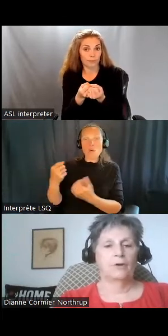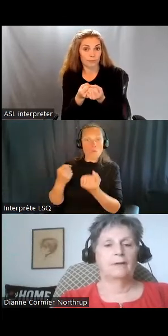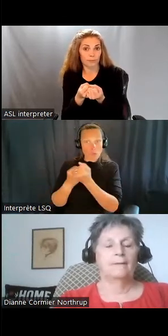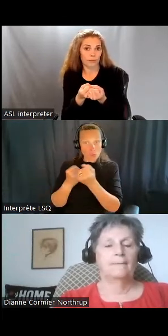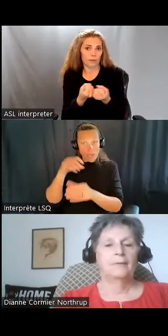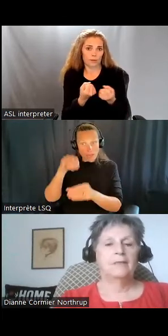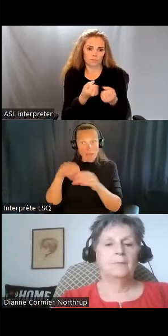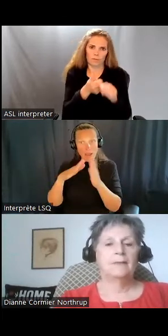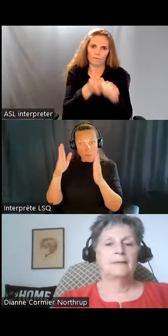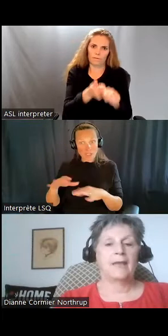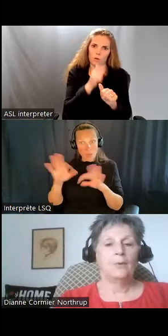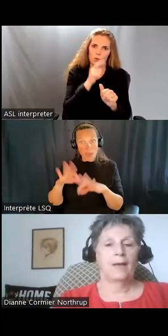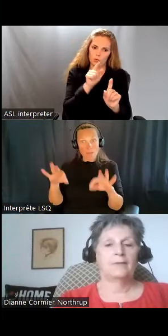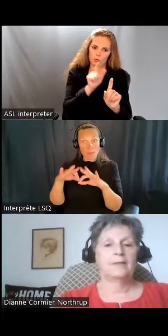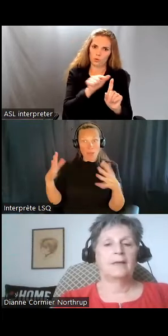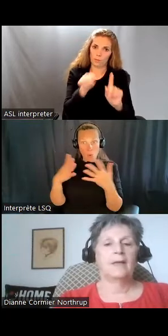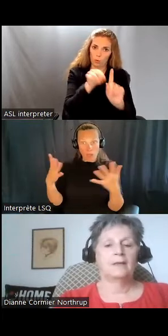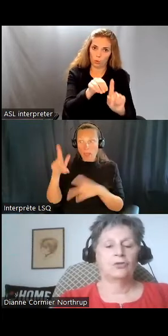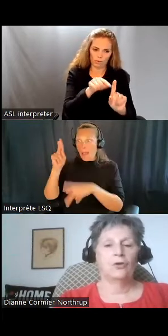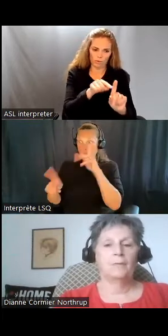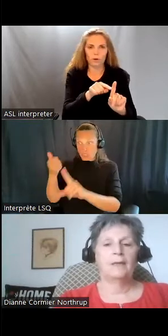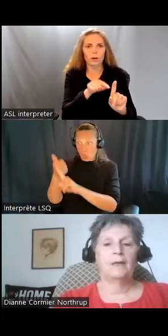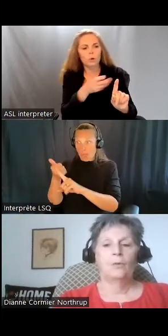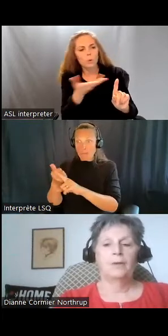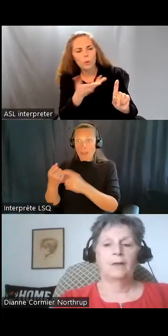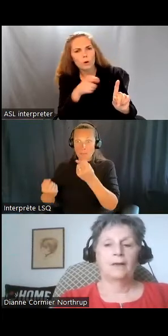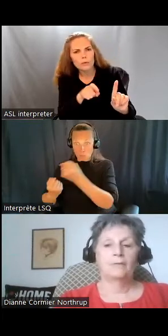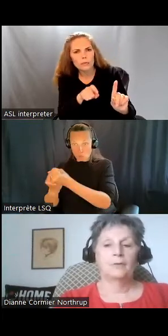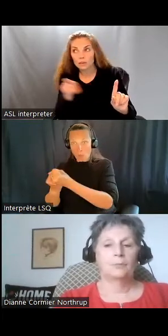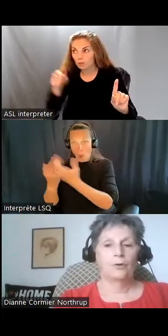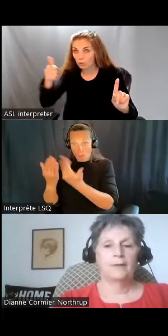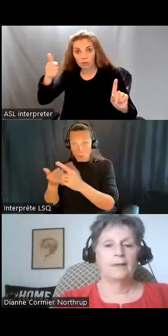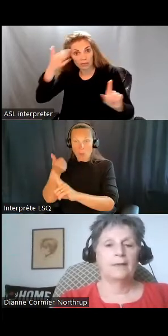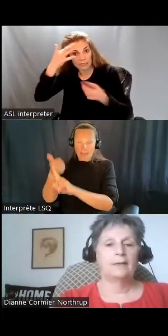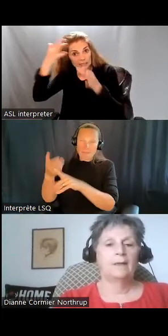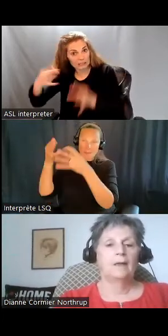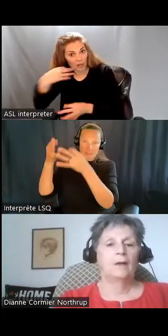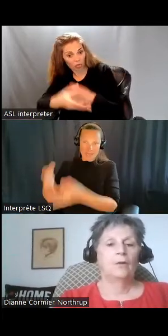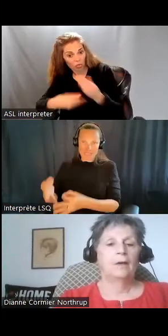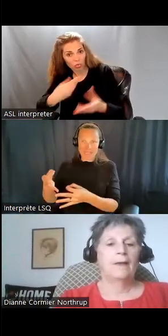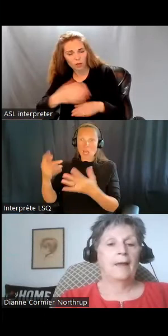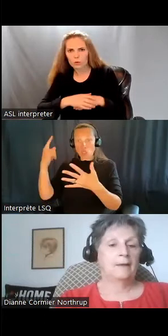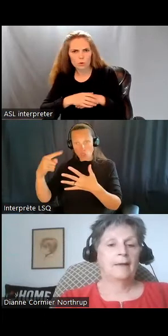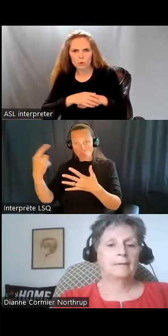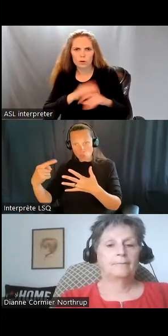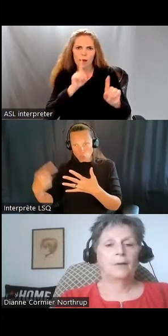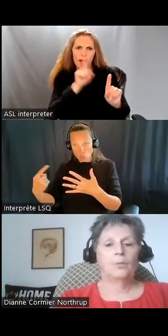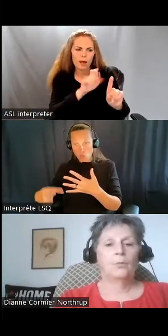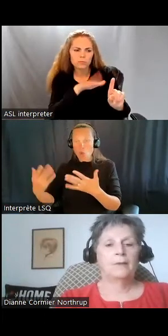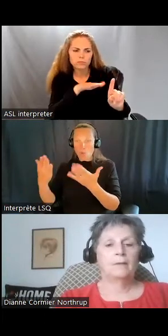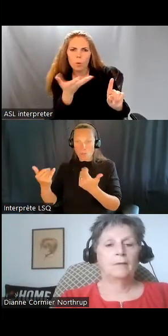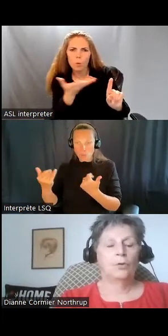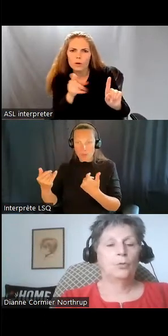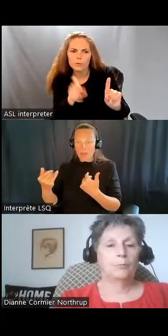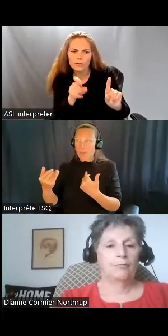sera dirigé par la personne qui reçoit ce soutien, ça veut dire qu'elle aura son mot à dire par rapport au genre de